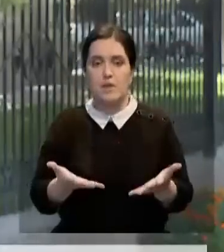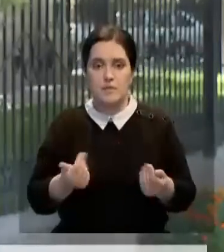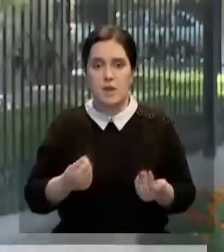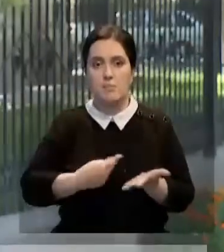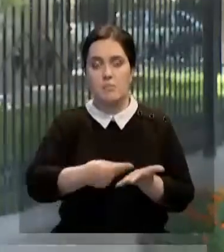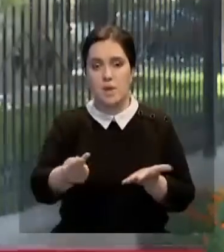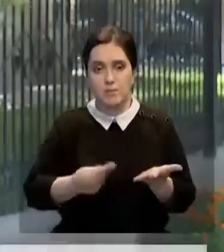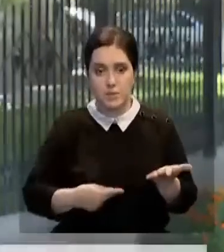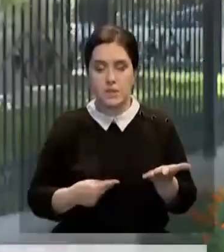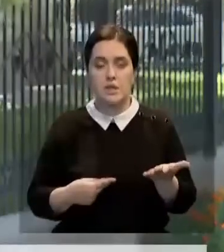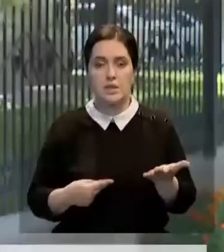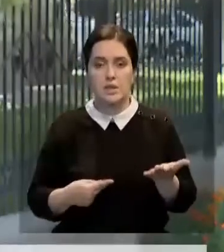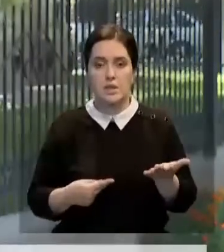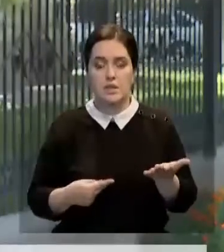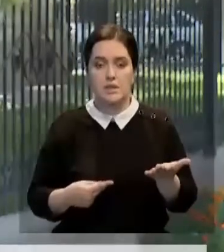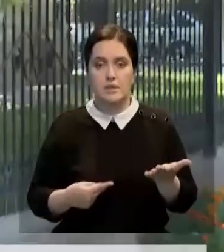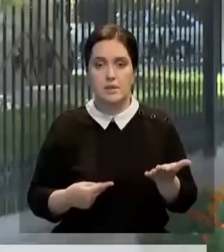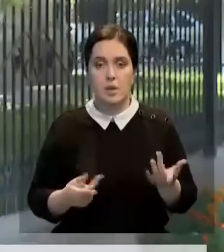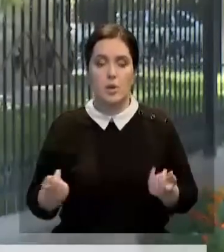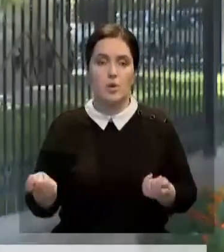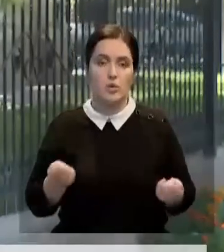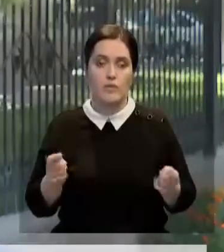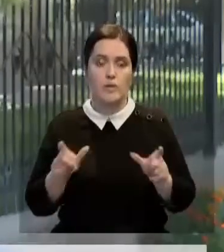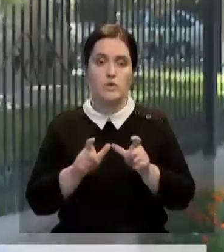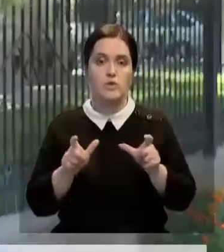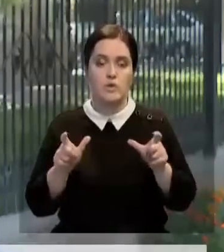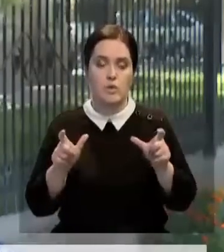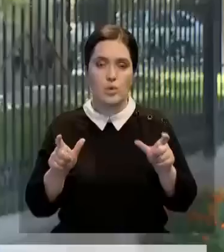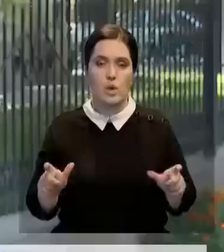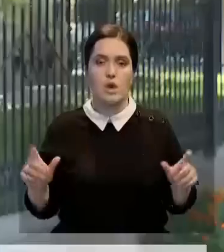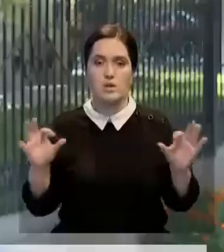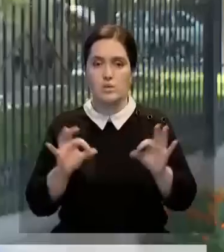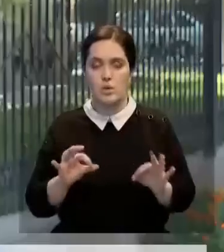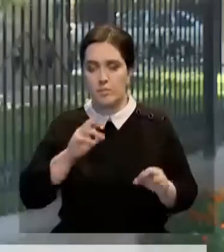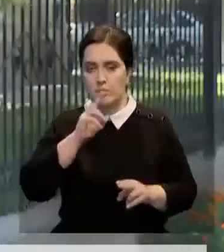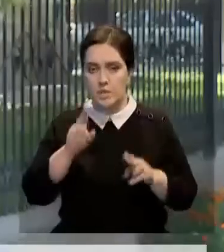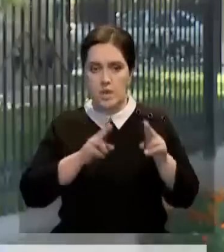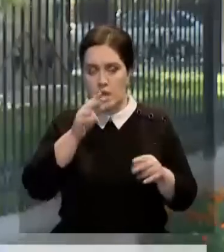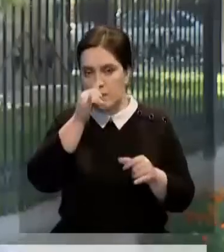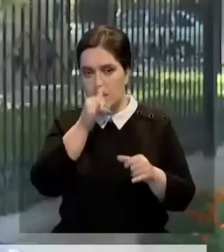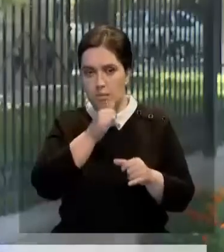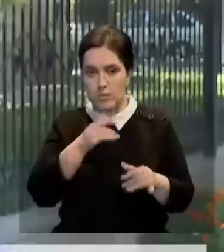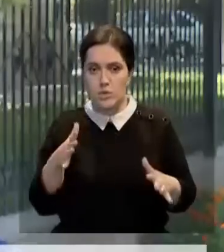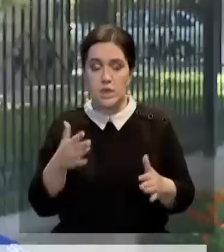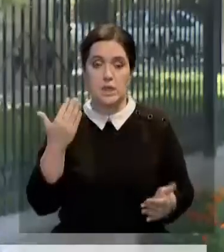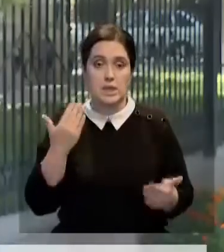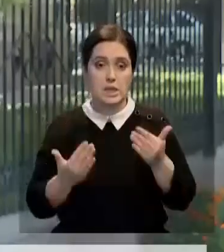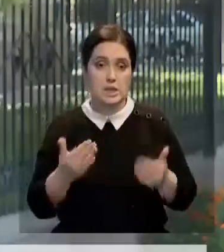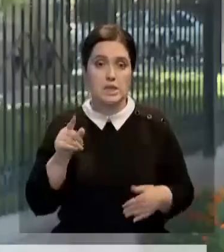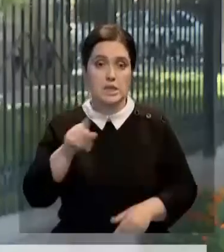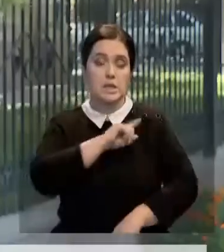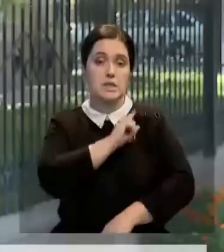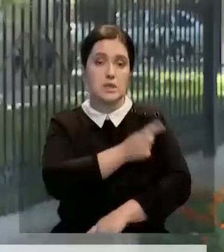подписались. И поэтому со стороны руководителей школ, я думаю, никакого претензия не может быть. Потому что если ты сильный